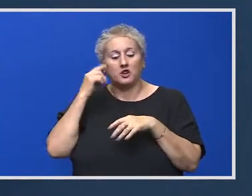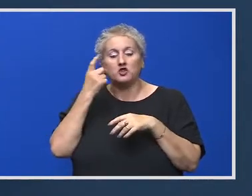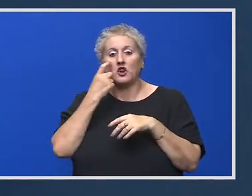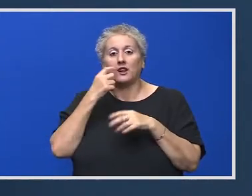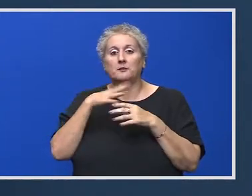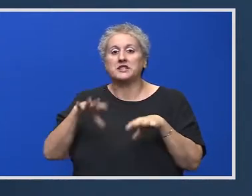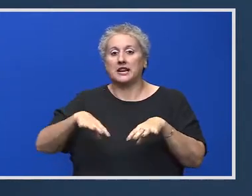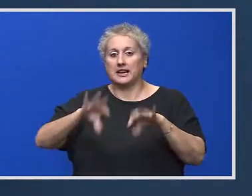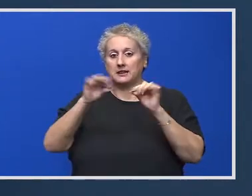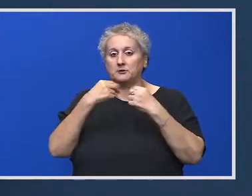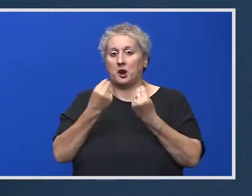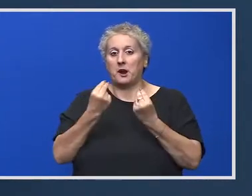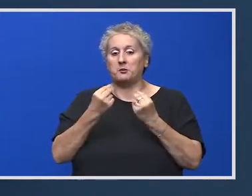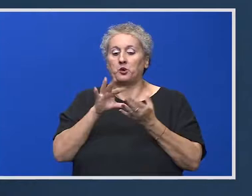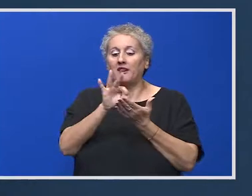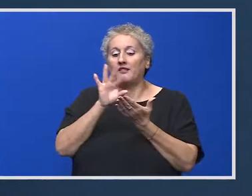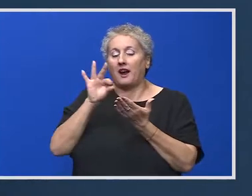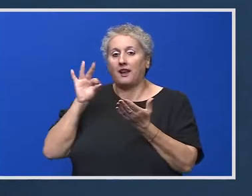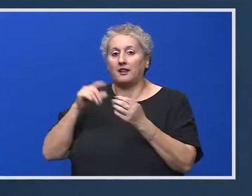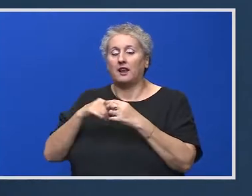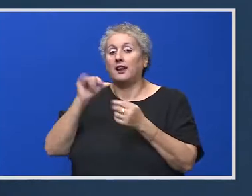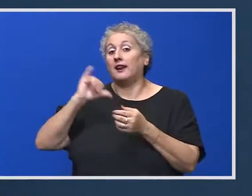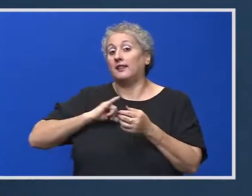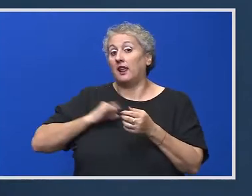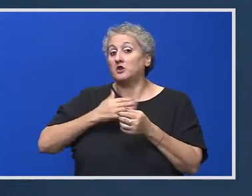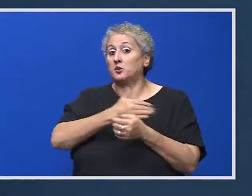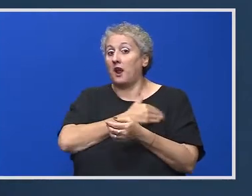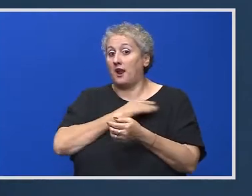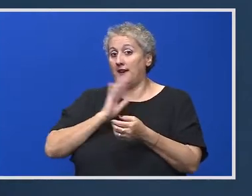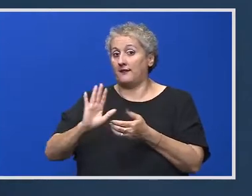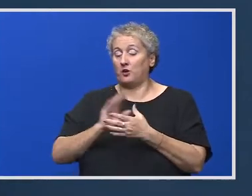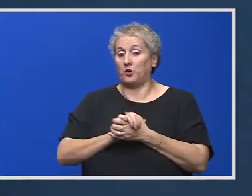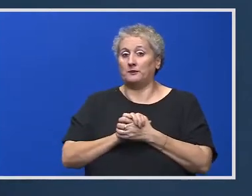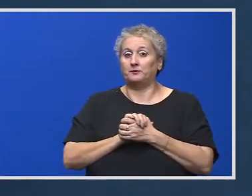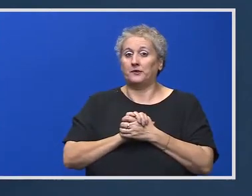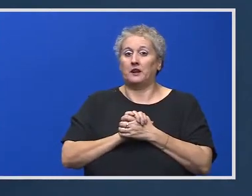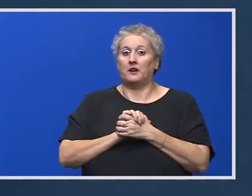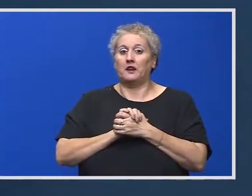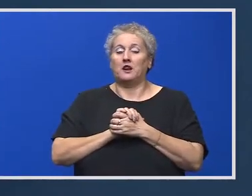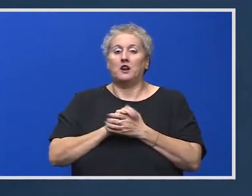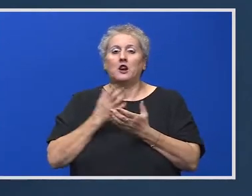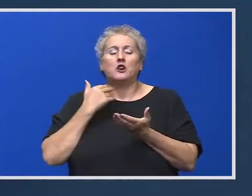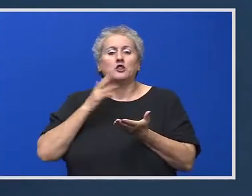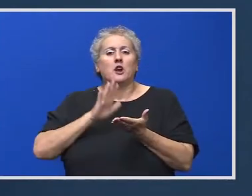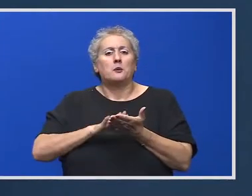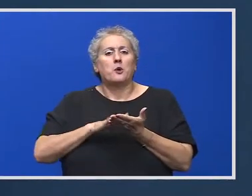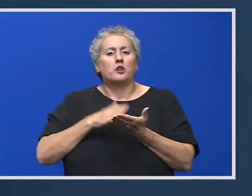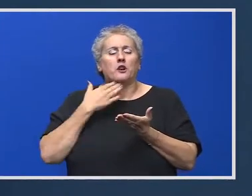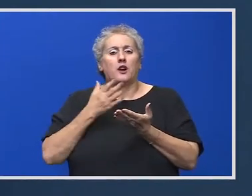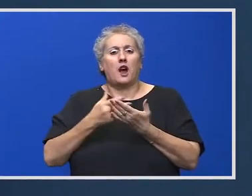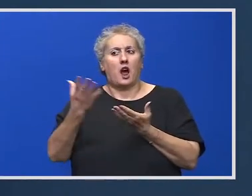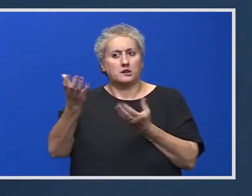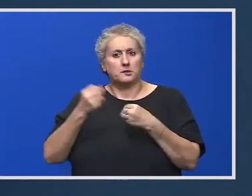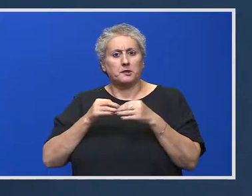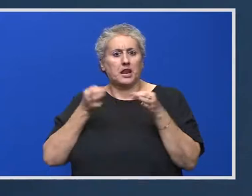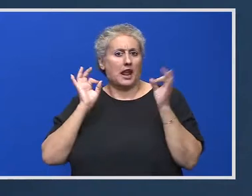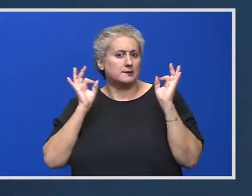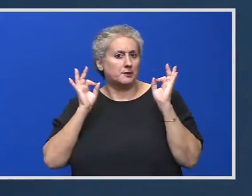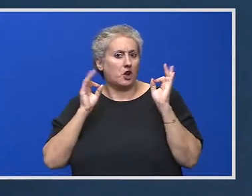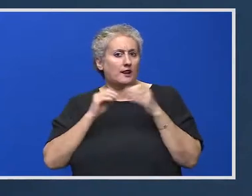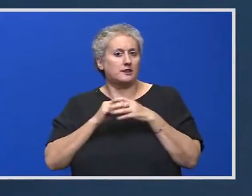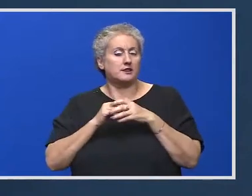cea mai bună variantă în interesul elevilor. Spuneți-mi, vă rog, ce argumente ați primit de la specialiști,